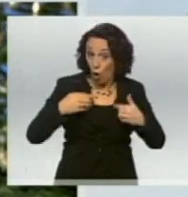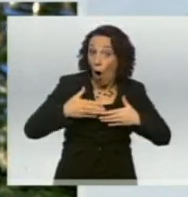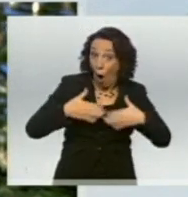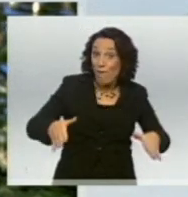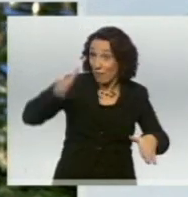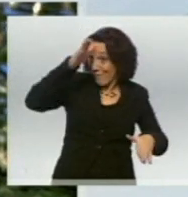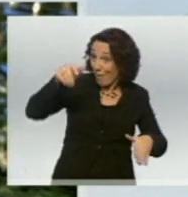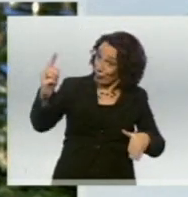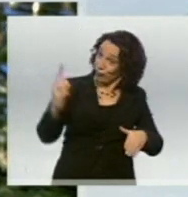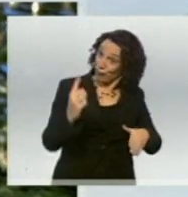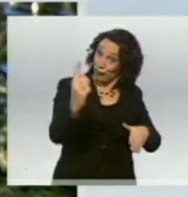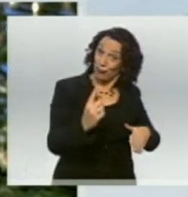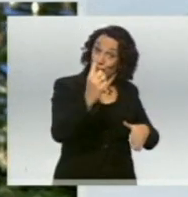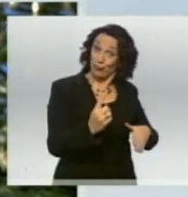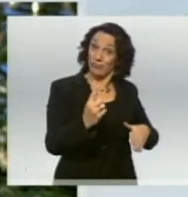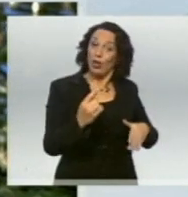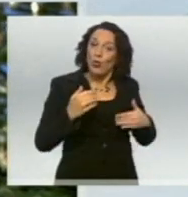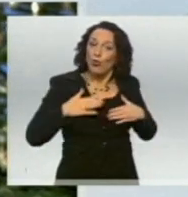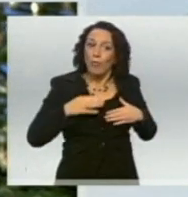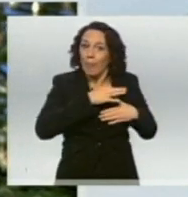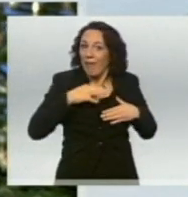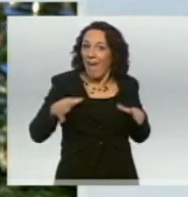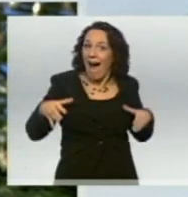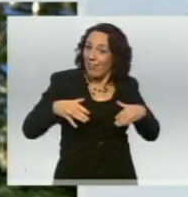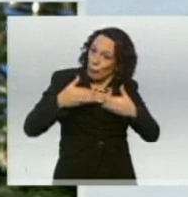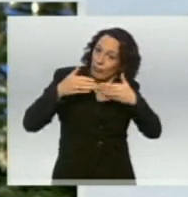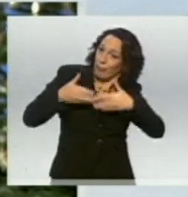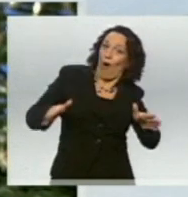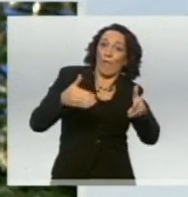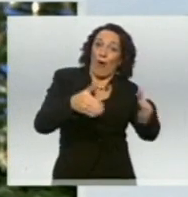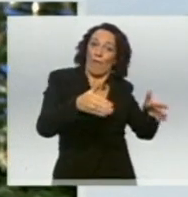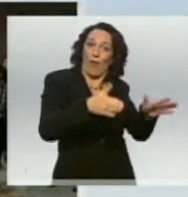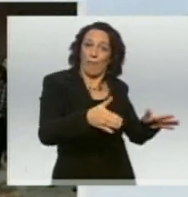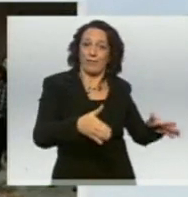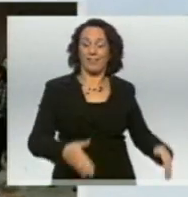fängt ganz im Kleinen an und vor allen Dingen bei den Kleinen.